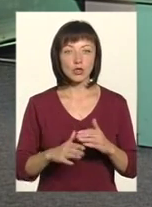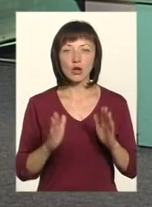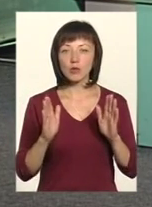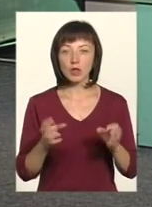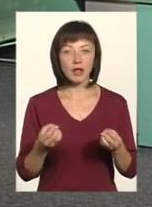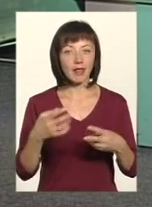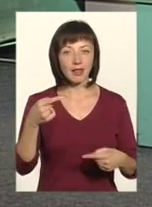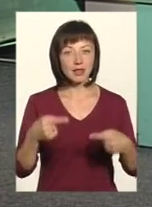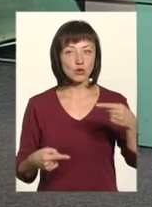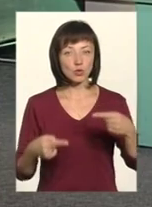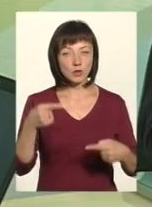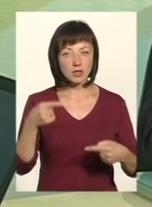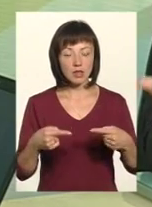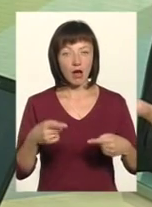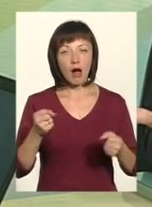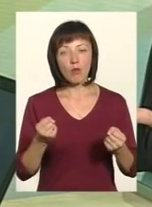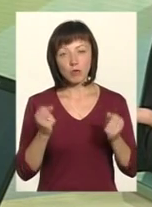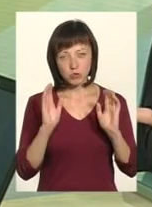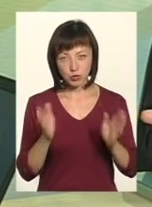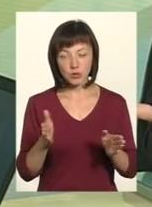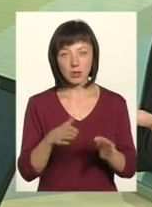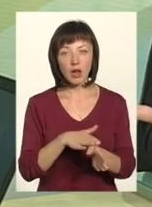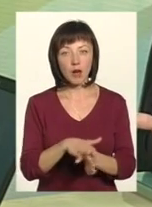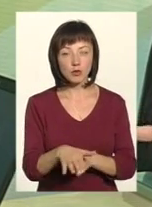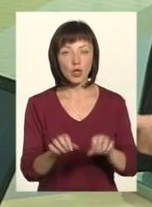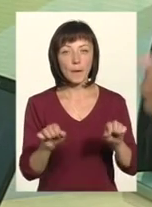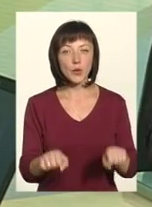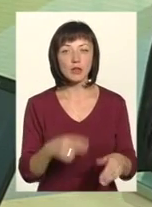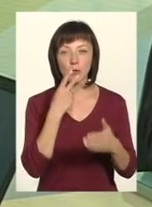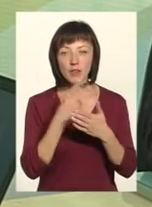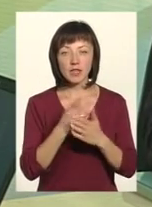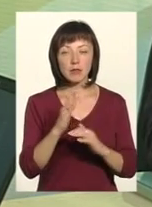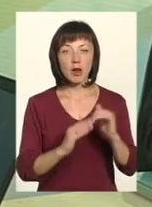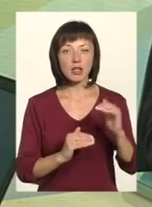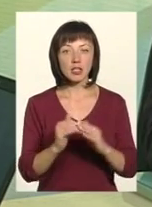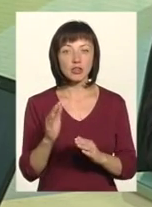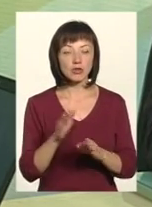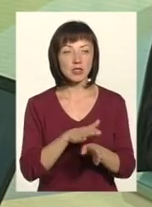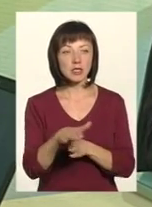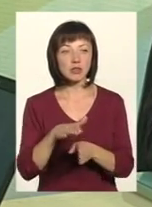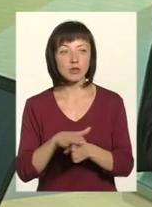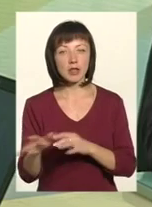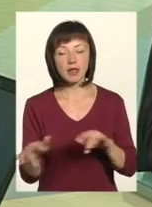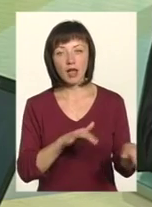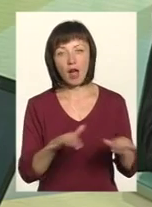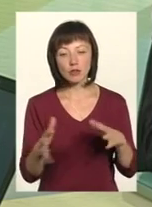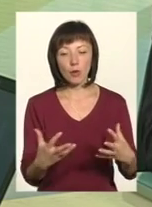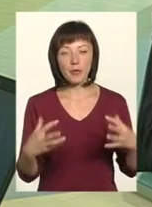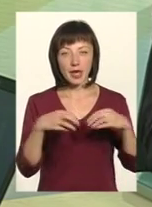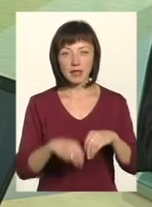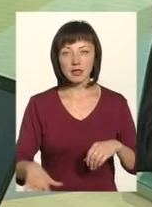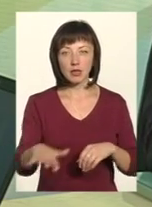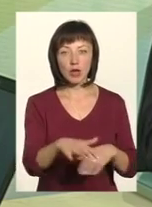дискусія, а буде абсолютно цілковита можливість подивитися практичну здійснення діяльності об'єднаними